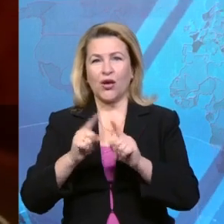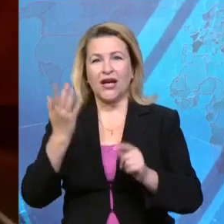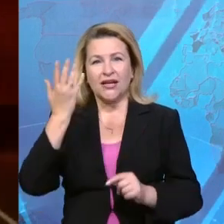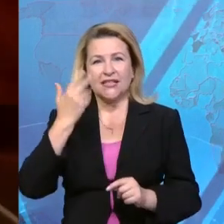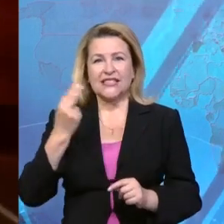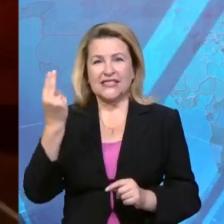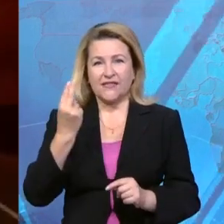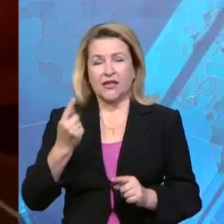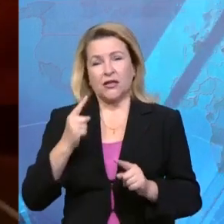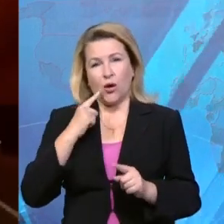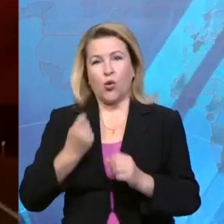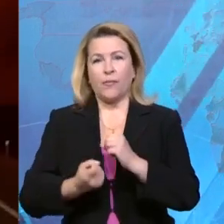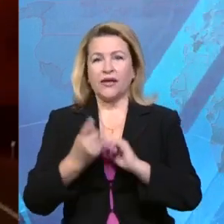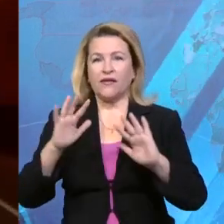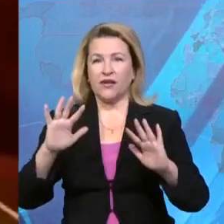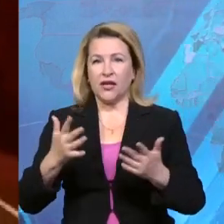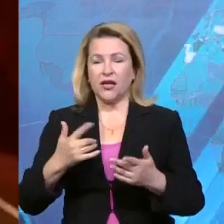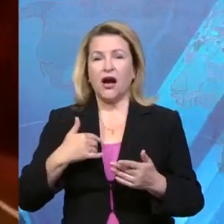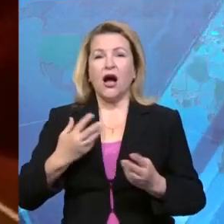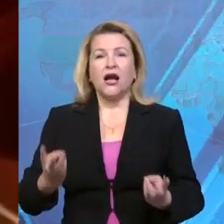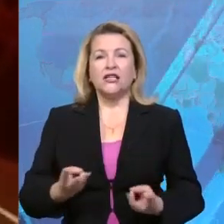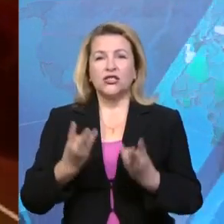Лесные пожары в штате унесли жизни уже 11 человек.